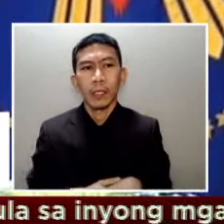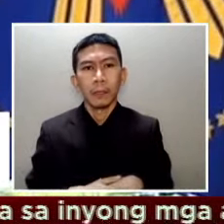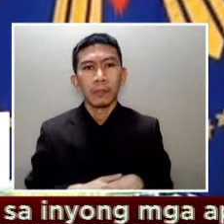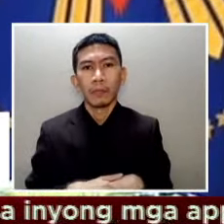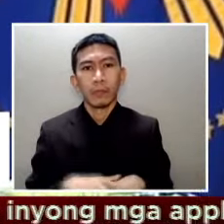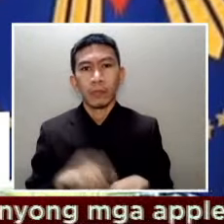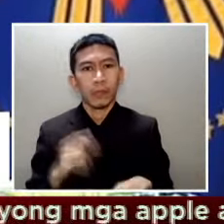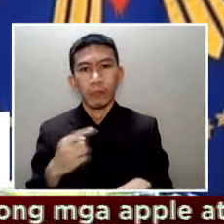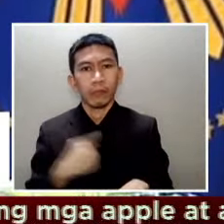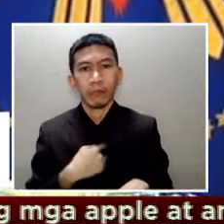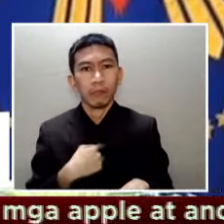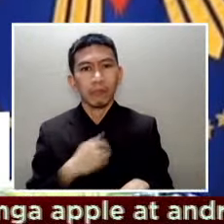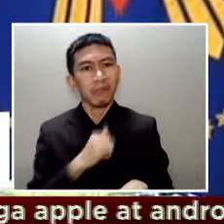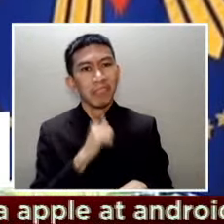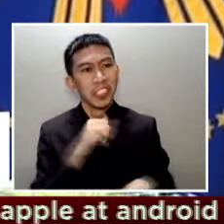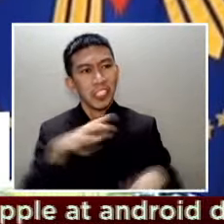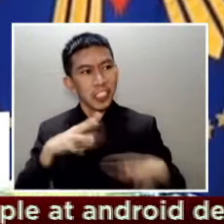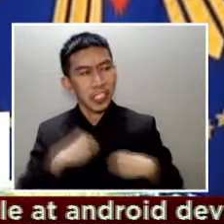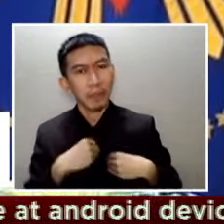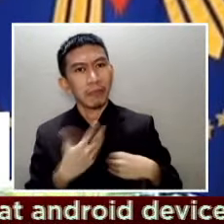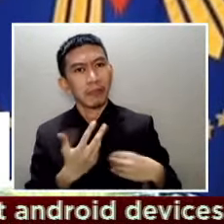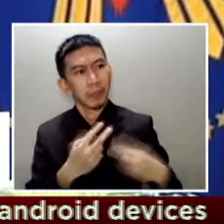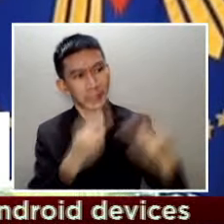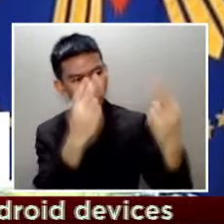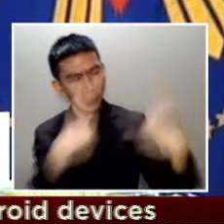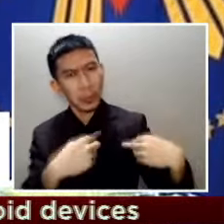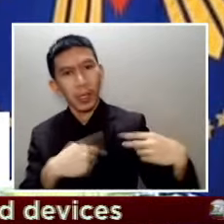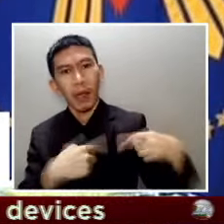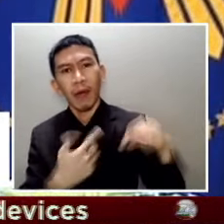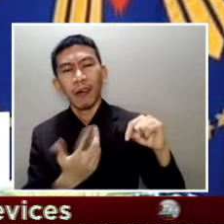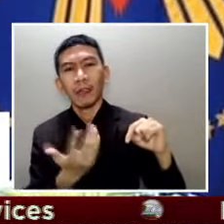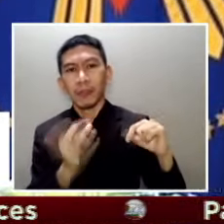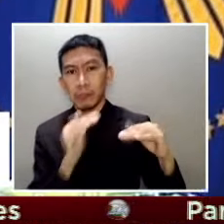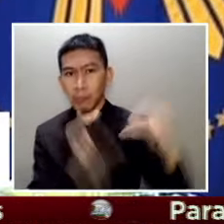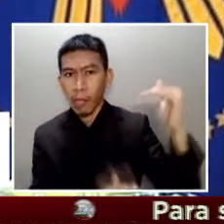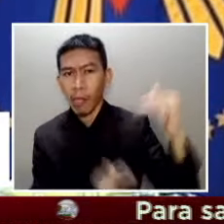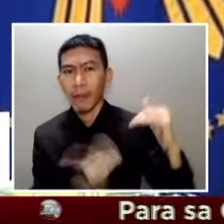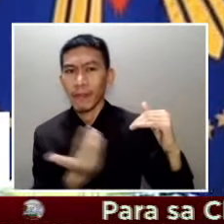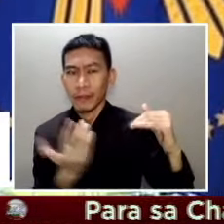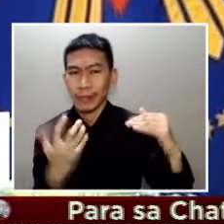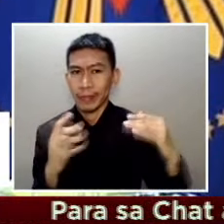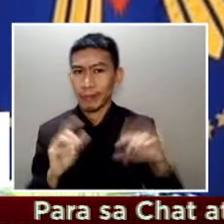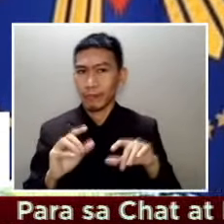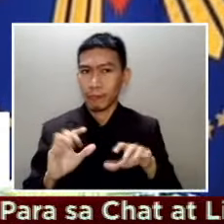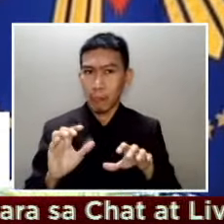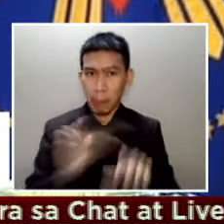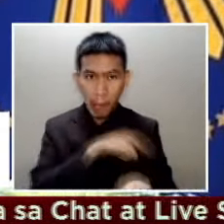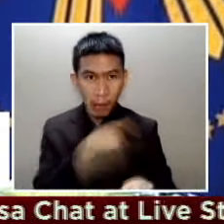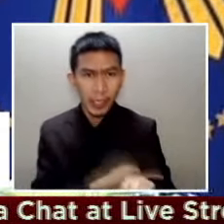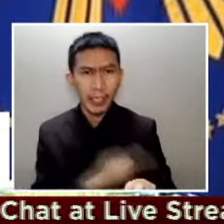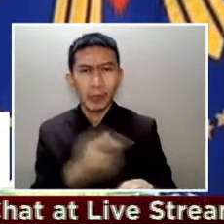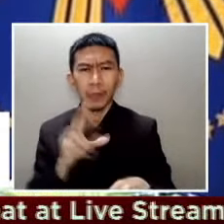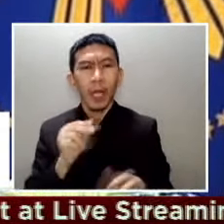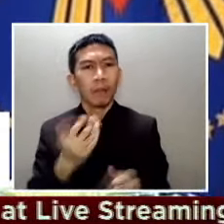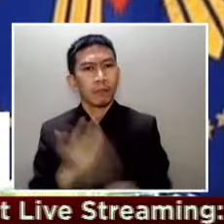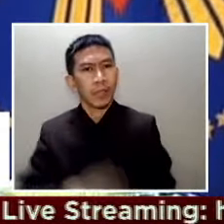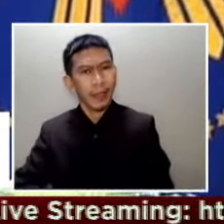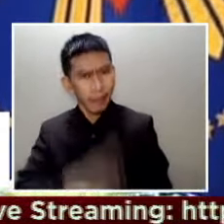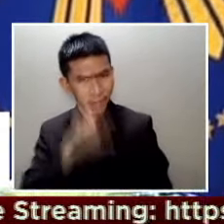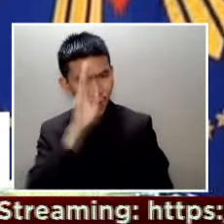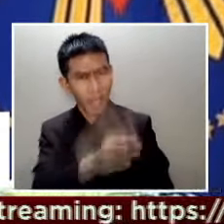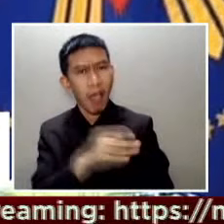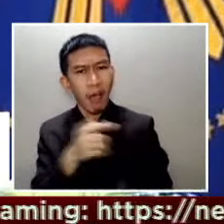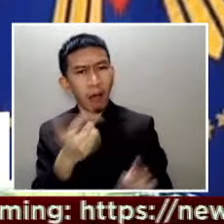in terms of might and power Hindi naman masama magprank ka Ito lang talaga ang